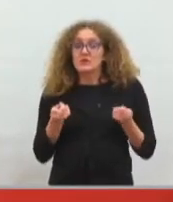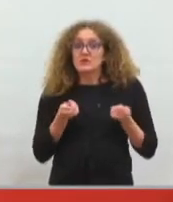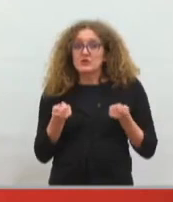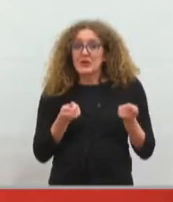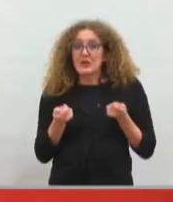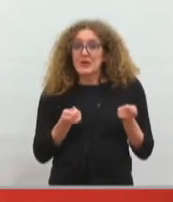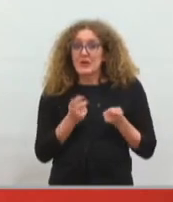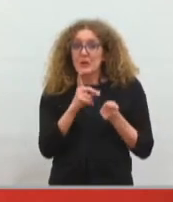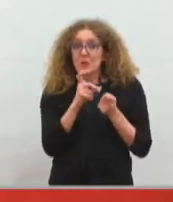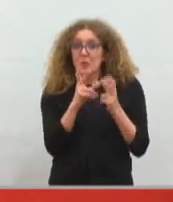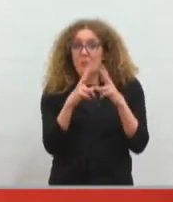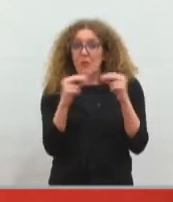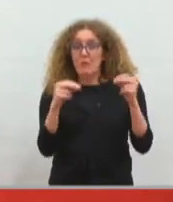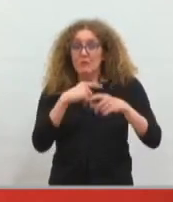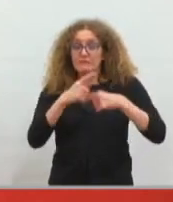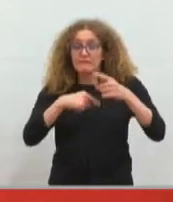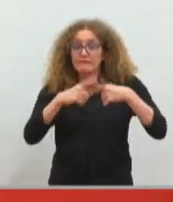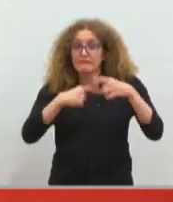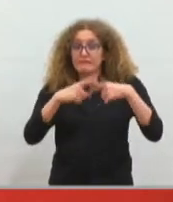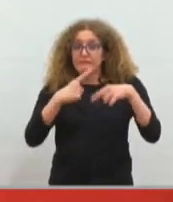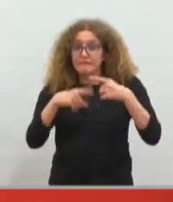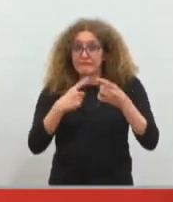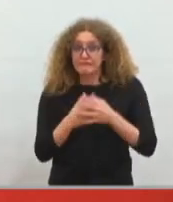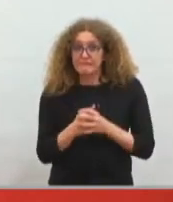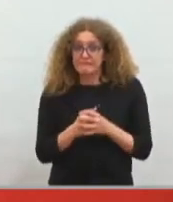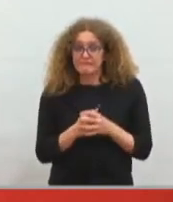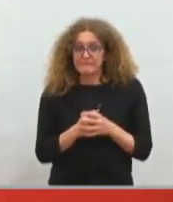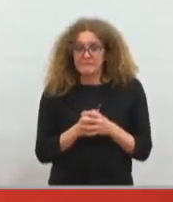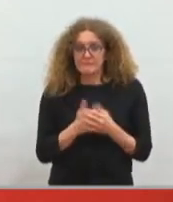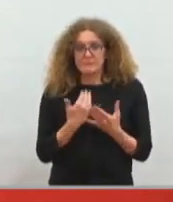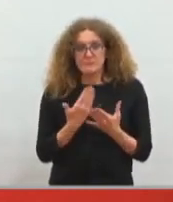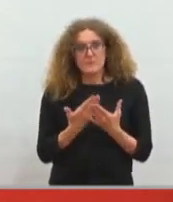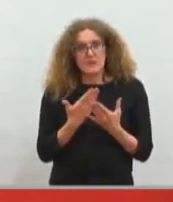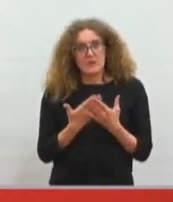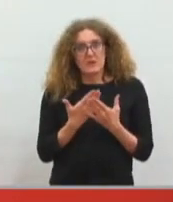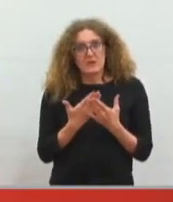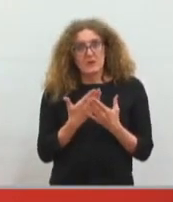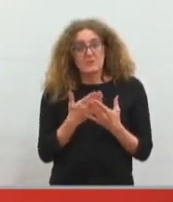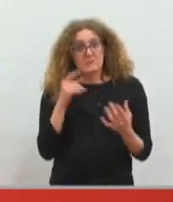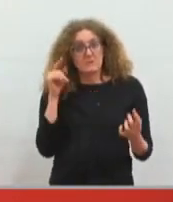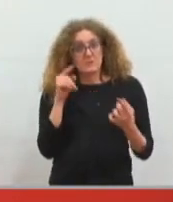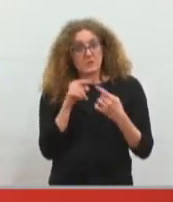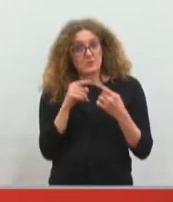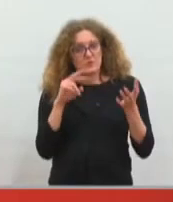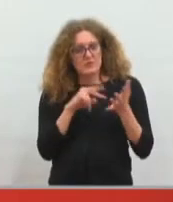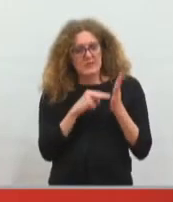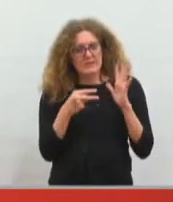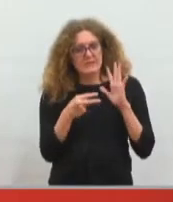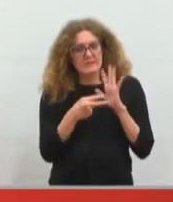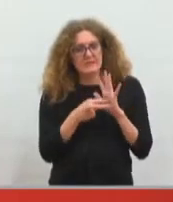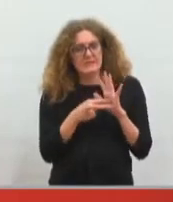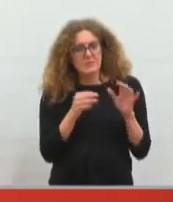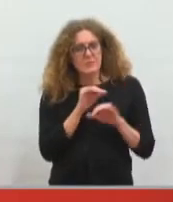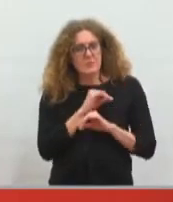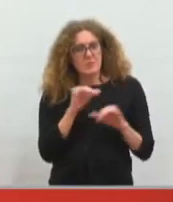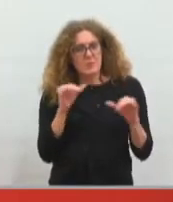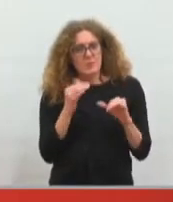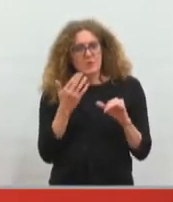'assainissement, qui est un sujet, là aussi, très technique, mais éminemment